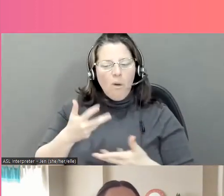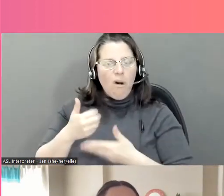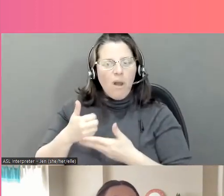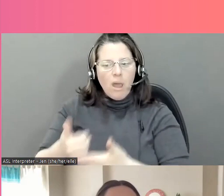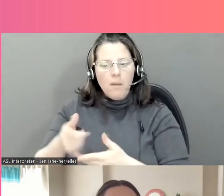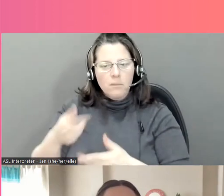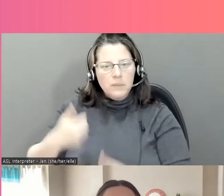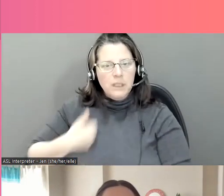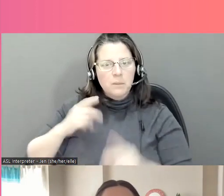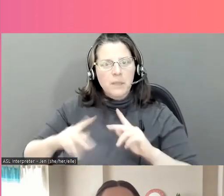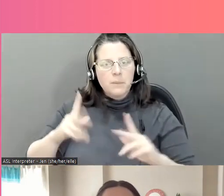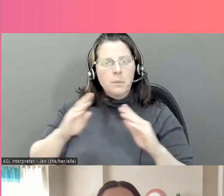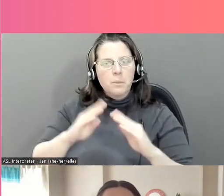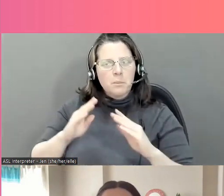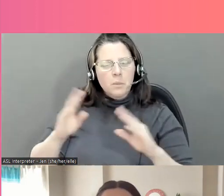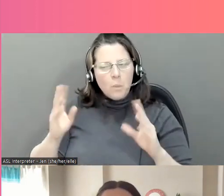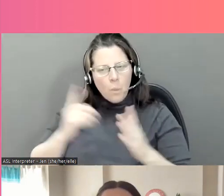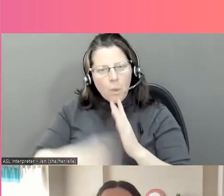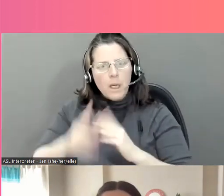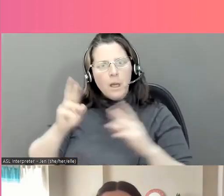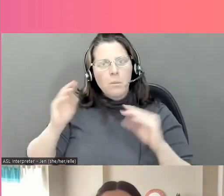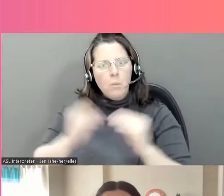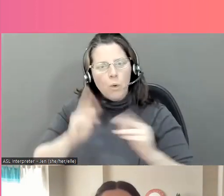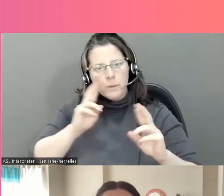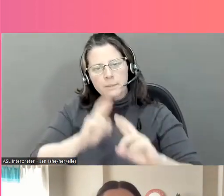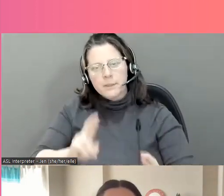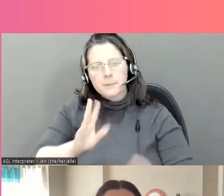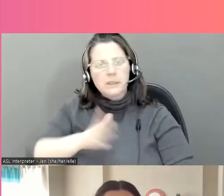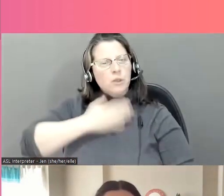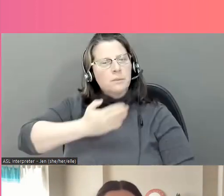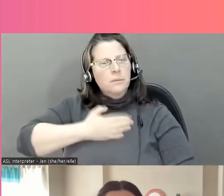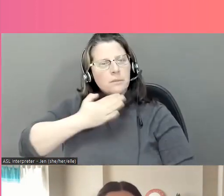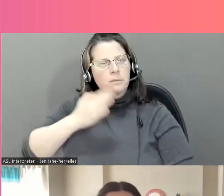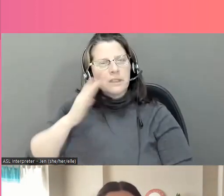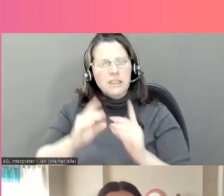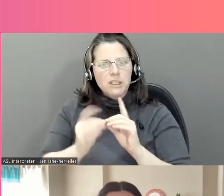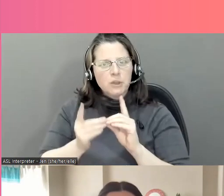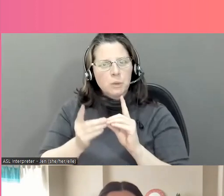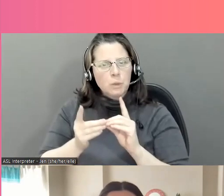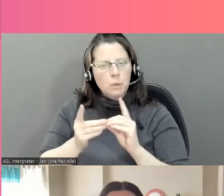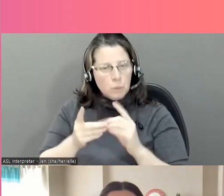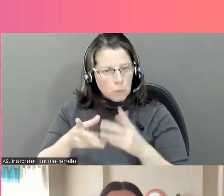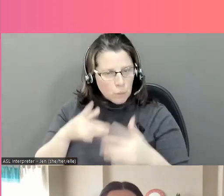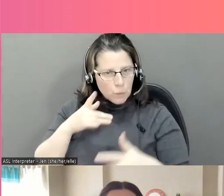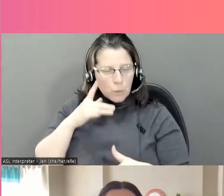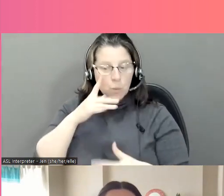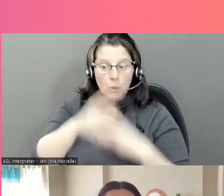une manière plus respectueuse ou plus invitante d'établir des relations saines.